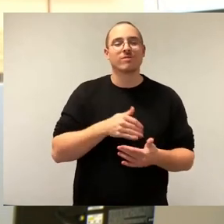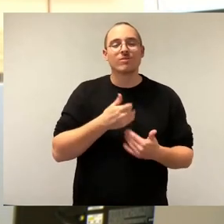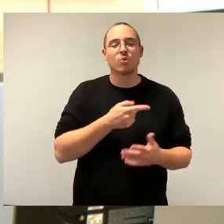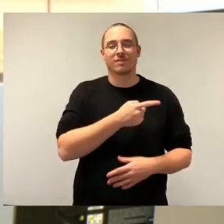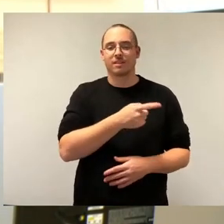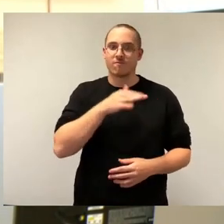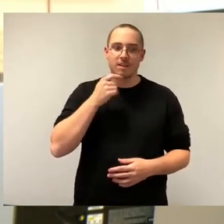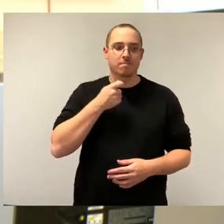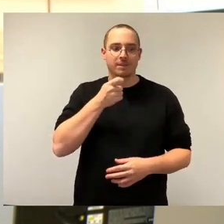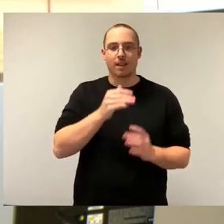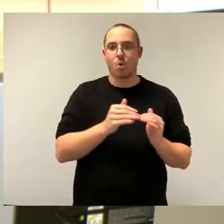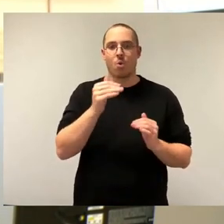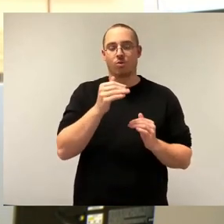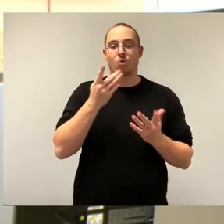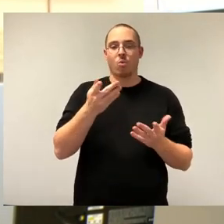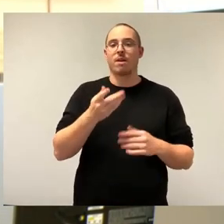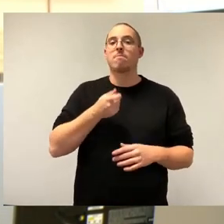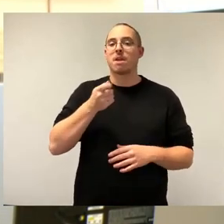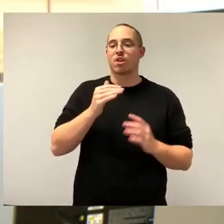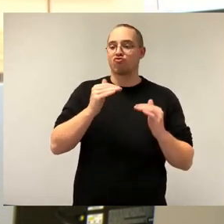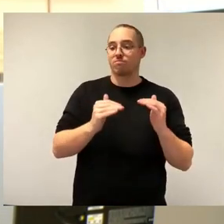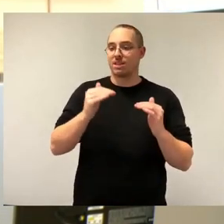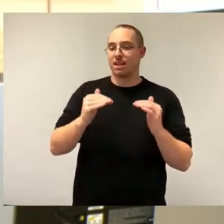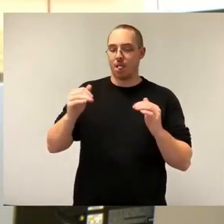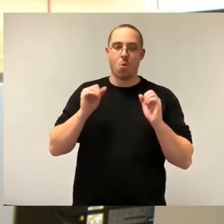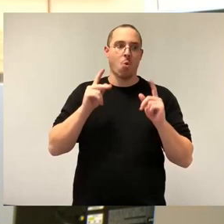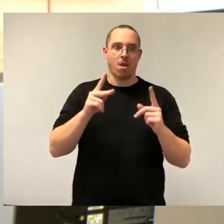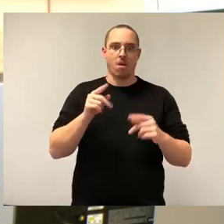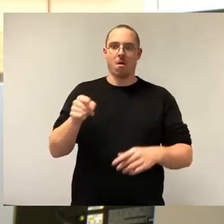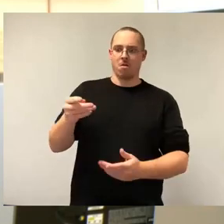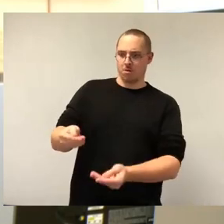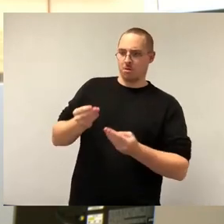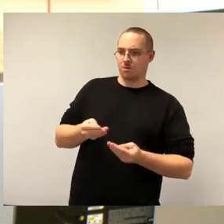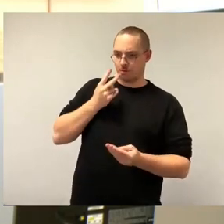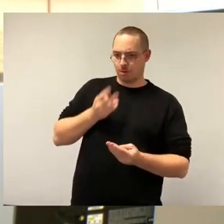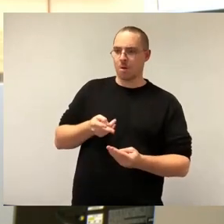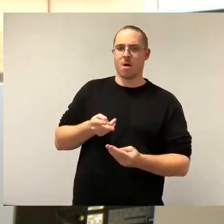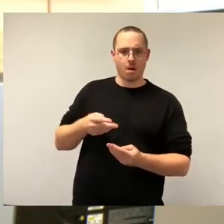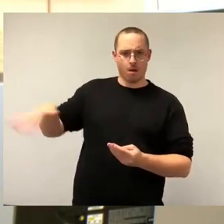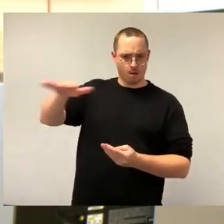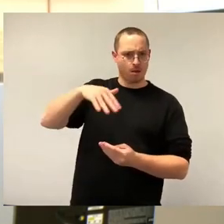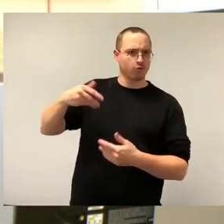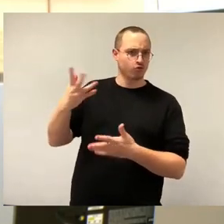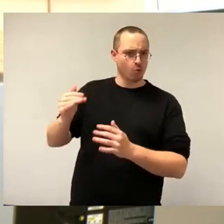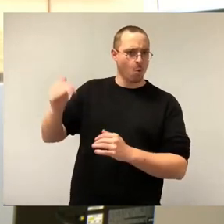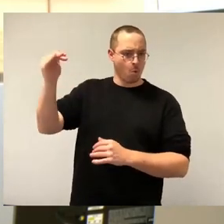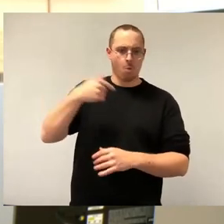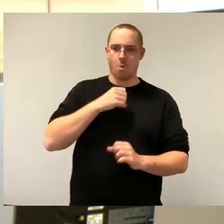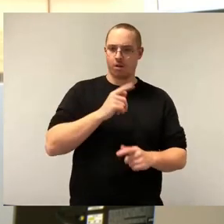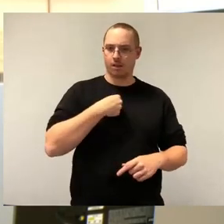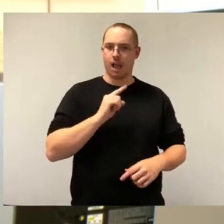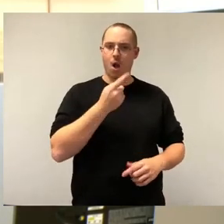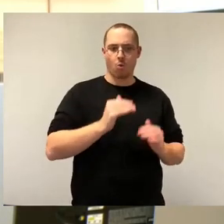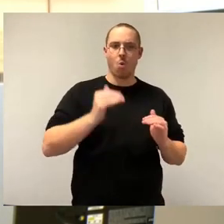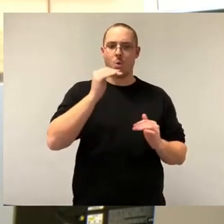Mietspiegel zum Anlass nehmen, um die Miete nach oben anzupassen. Und das ist tatsächlich auch die häufigste Art, die passiert, um Mieten zu